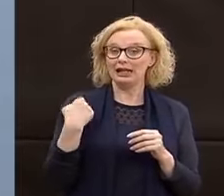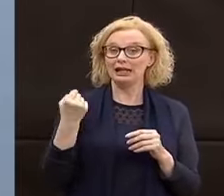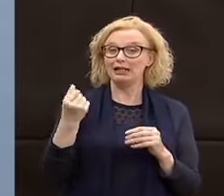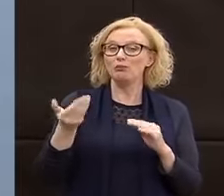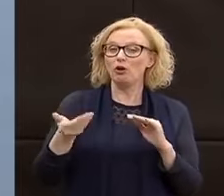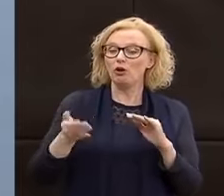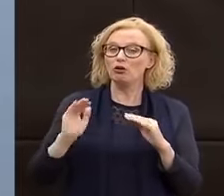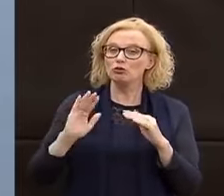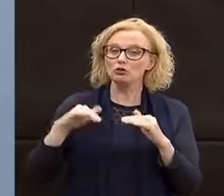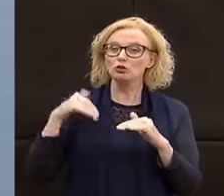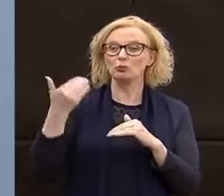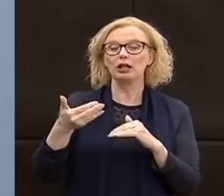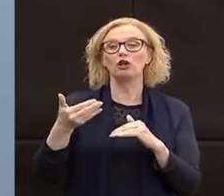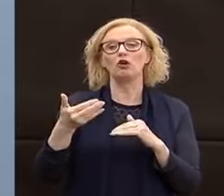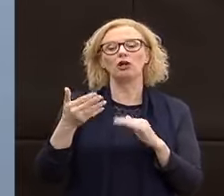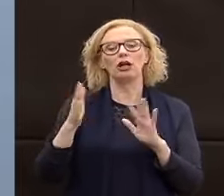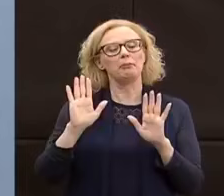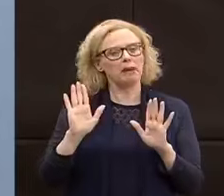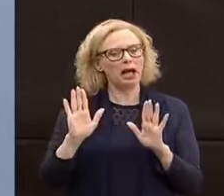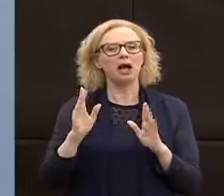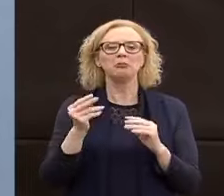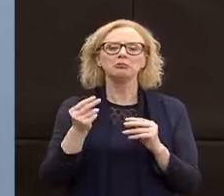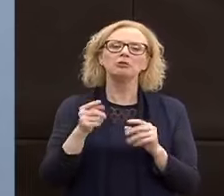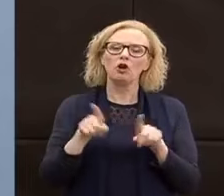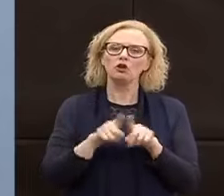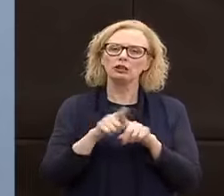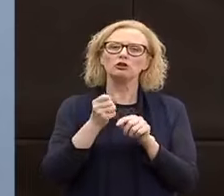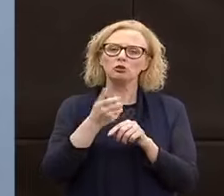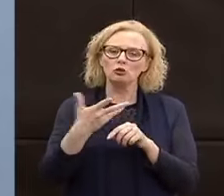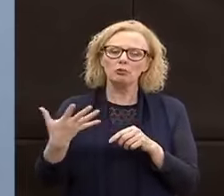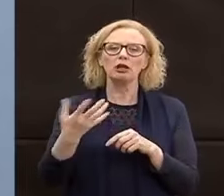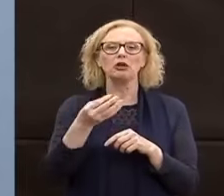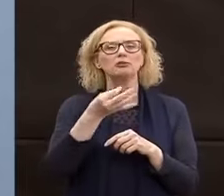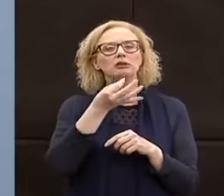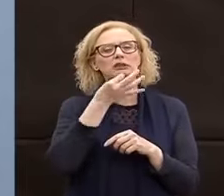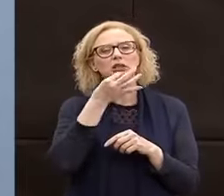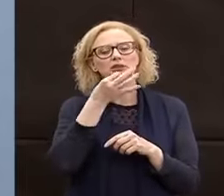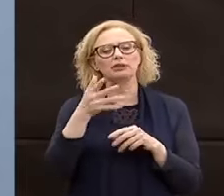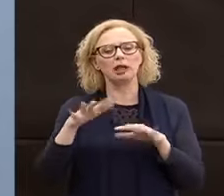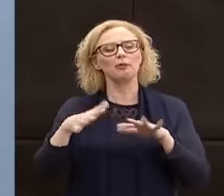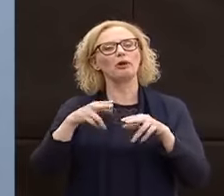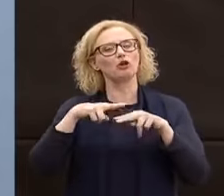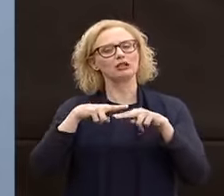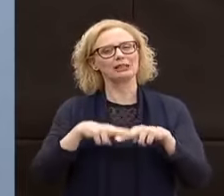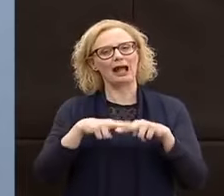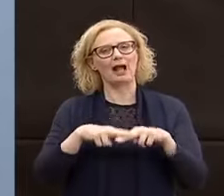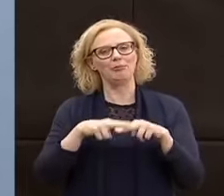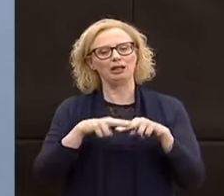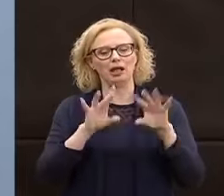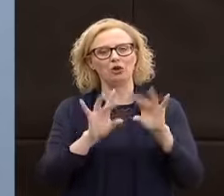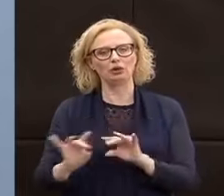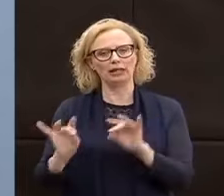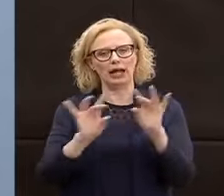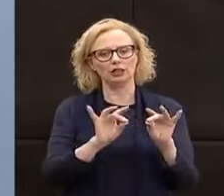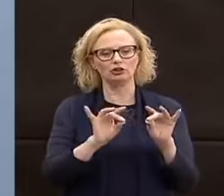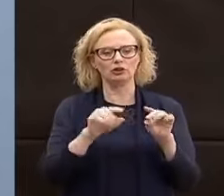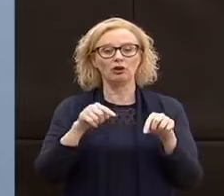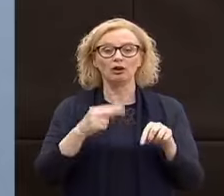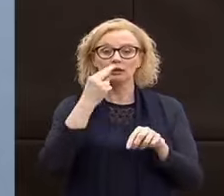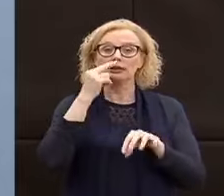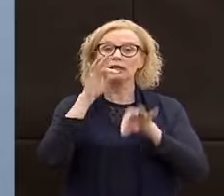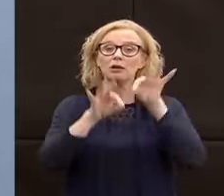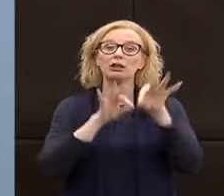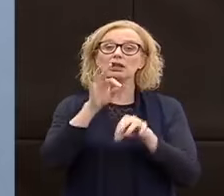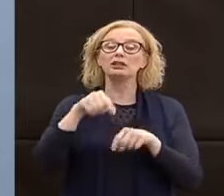comunque un dato che ci rassicura sulla stabilizzazione del contagio. Le terapie intensive sono